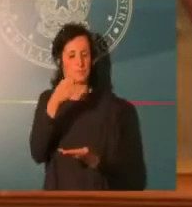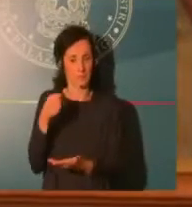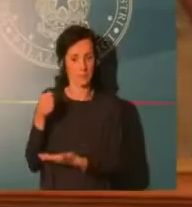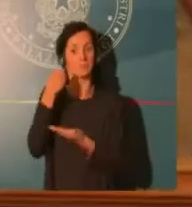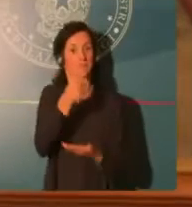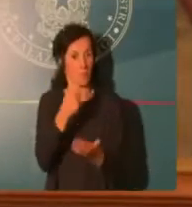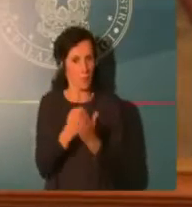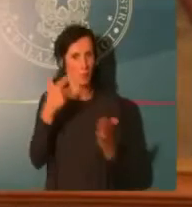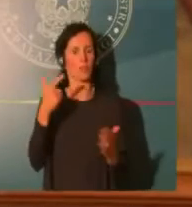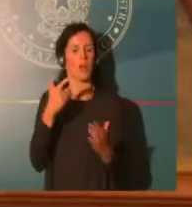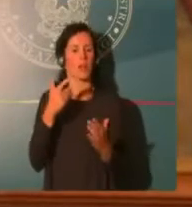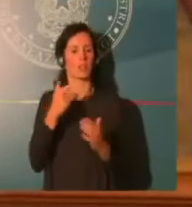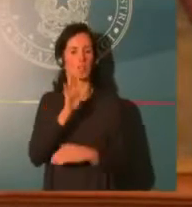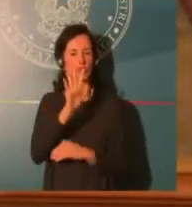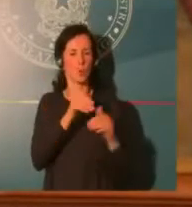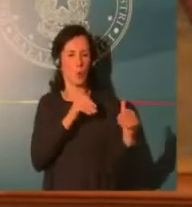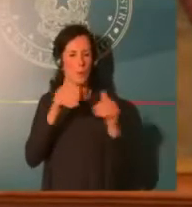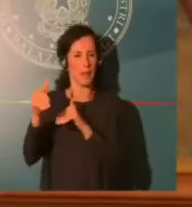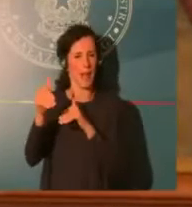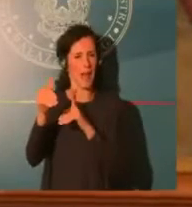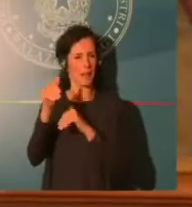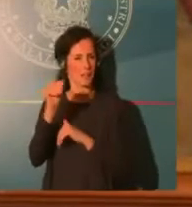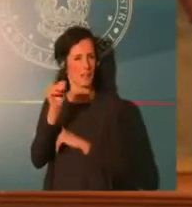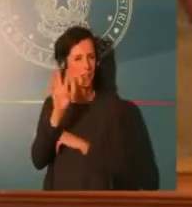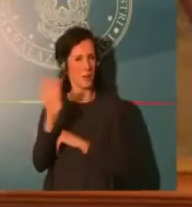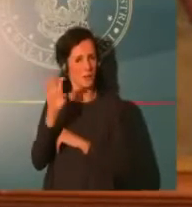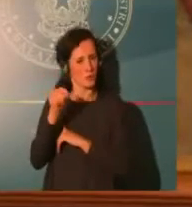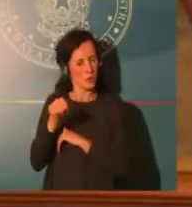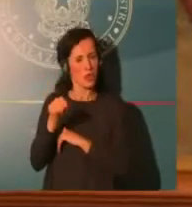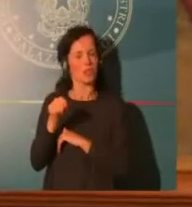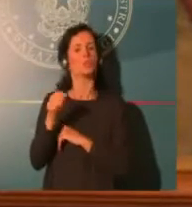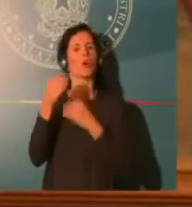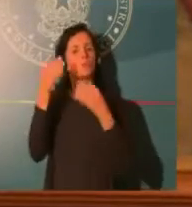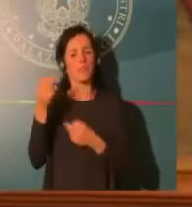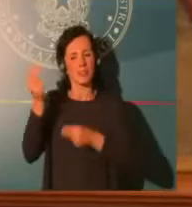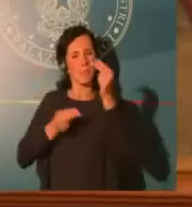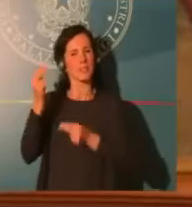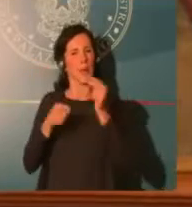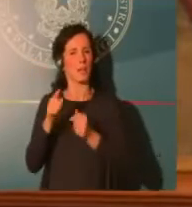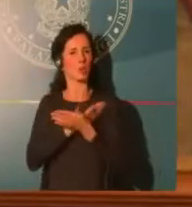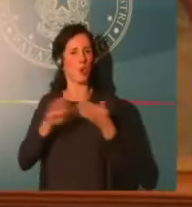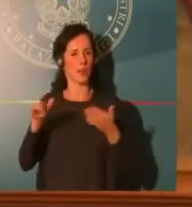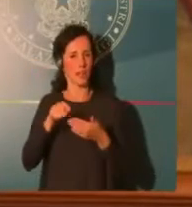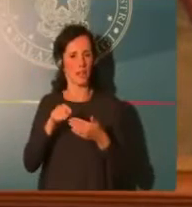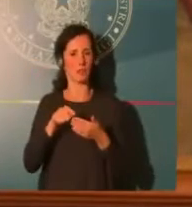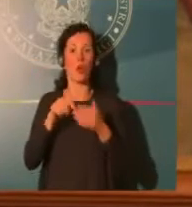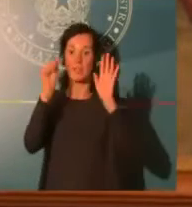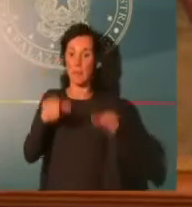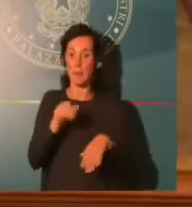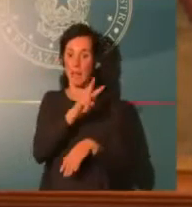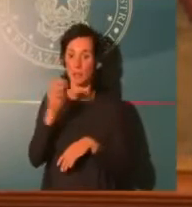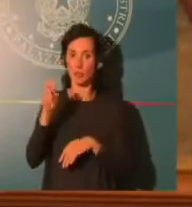6 e 2 in termini di saldo netto da finanziare. Ed è un decreto contrassegnato da